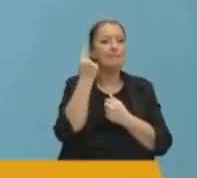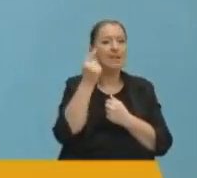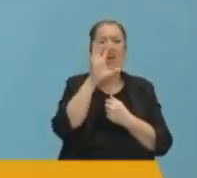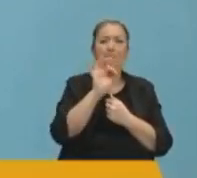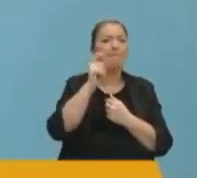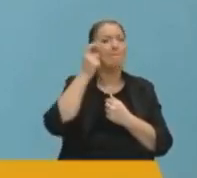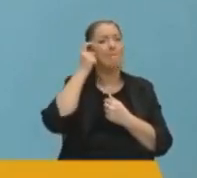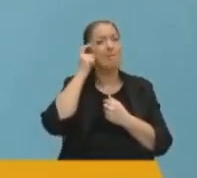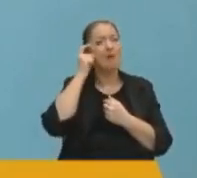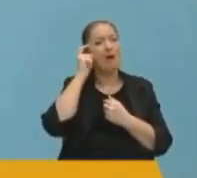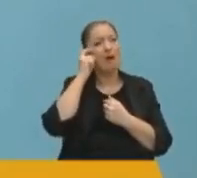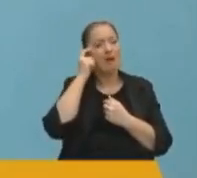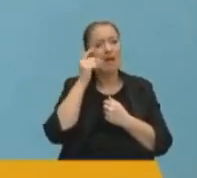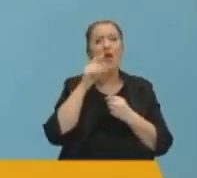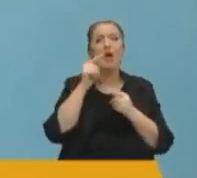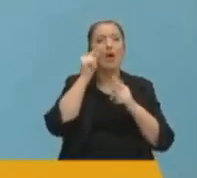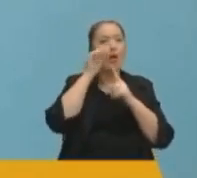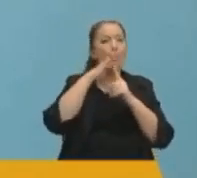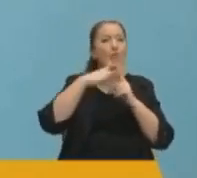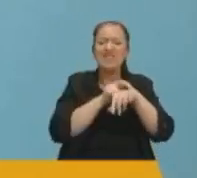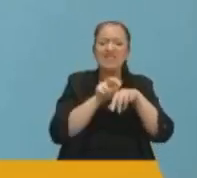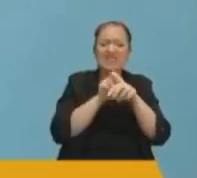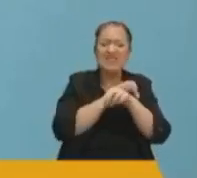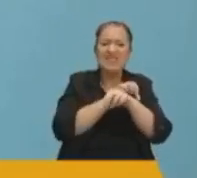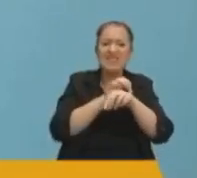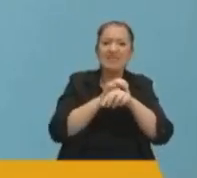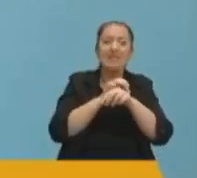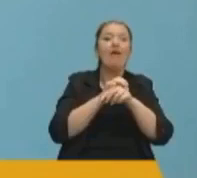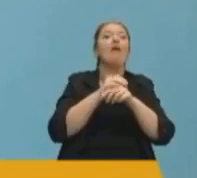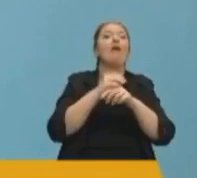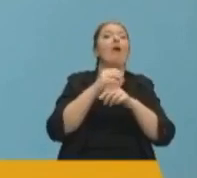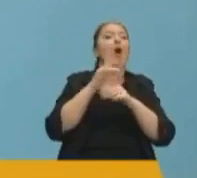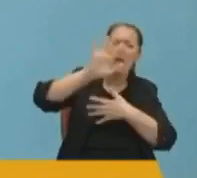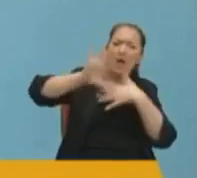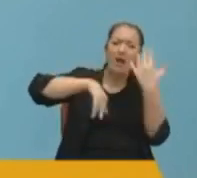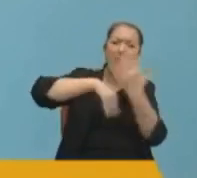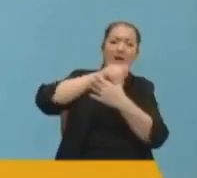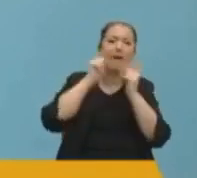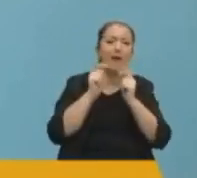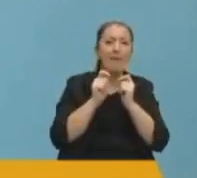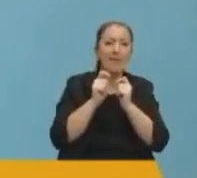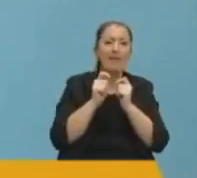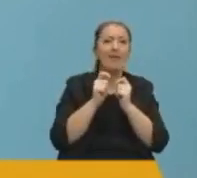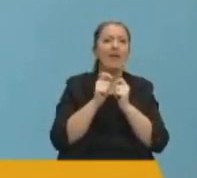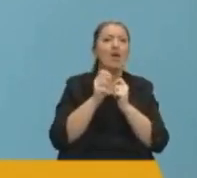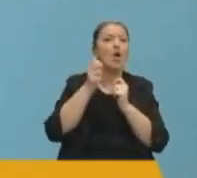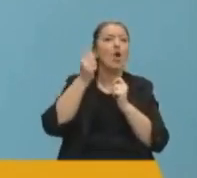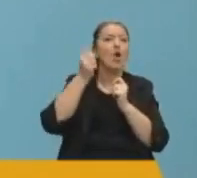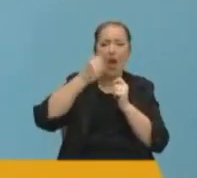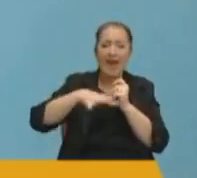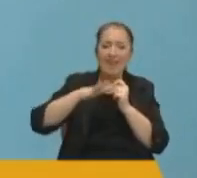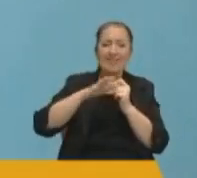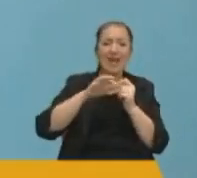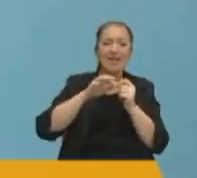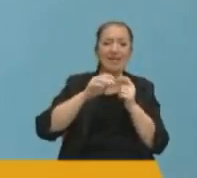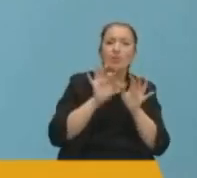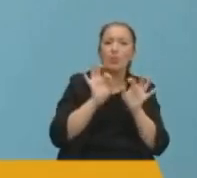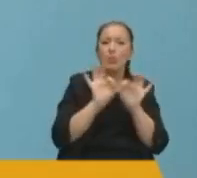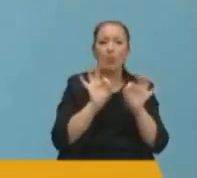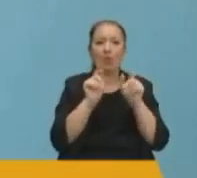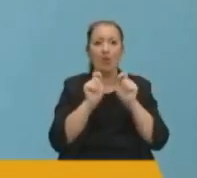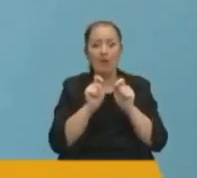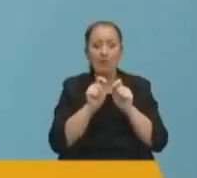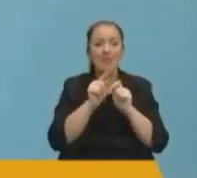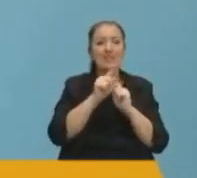akıldaneler, toplumun sinir uçlarını harekete geçirip ortalığı tozu dumana katarak yönetsel zafiyetlerinizi maskelemek ve bu konuda